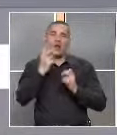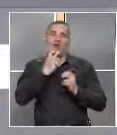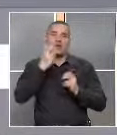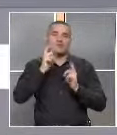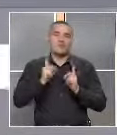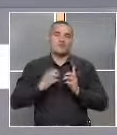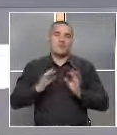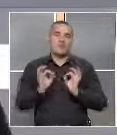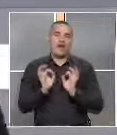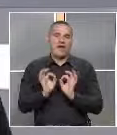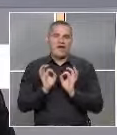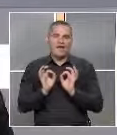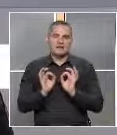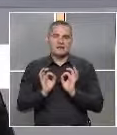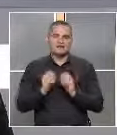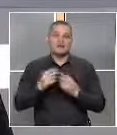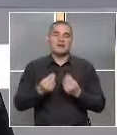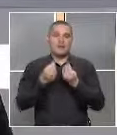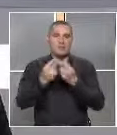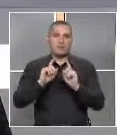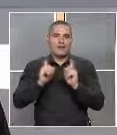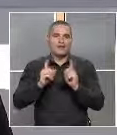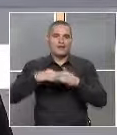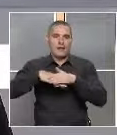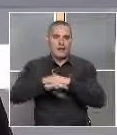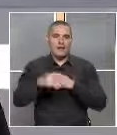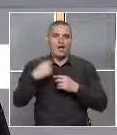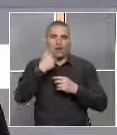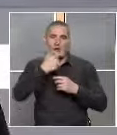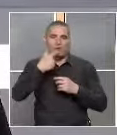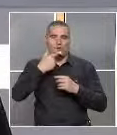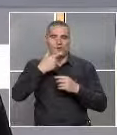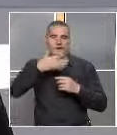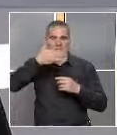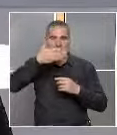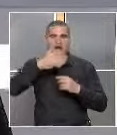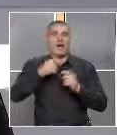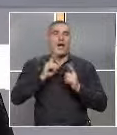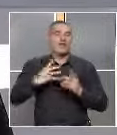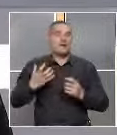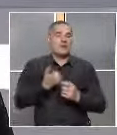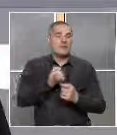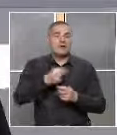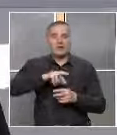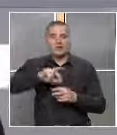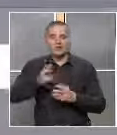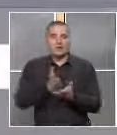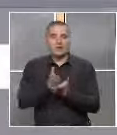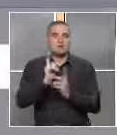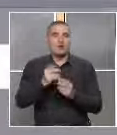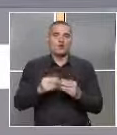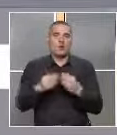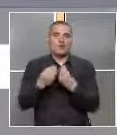изглежда по-естествено и е по-добре да не крие устата си с екран, да намери някакъв друг начин, по който да подава